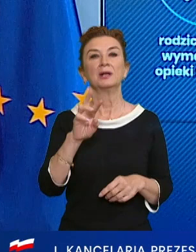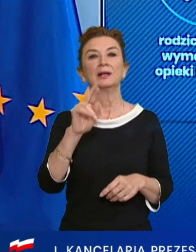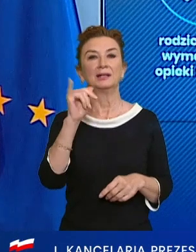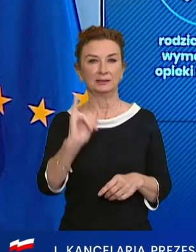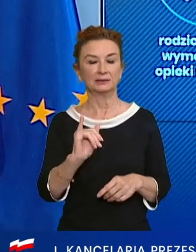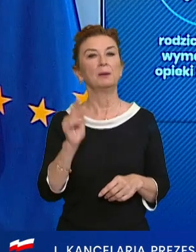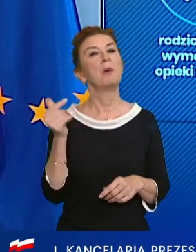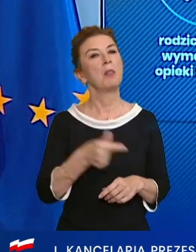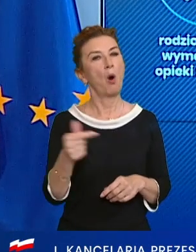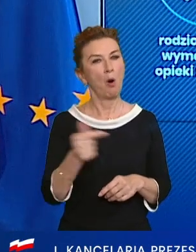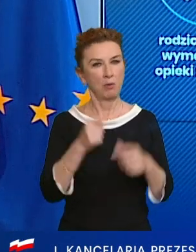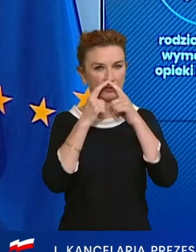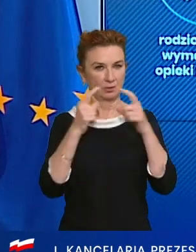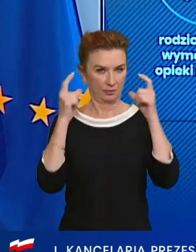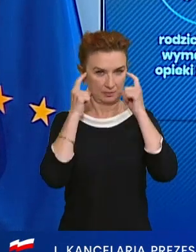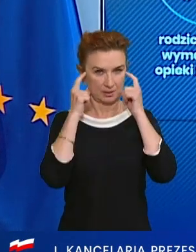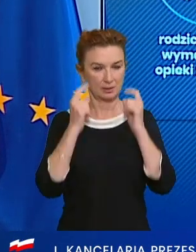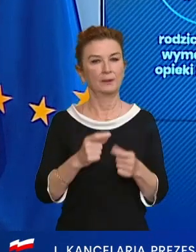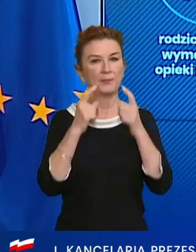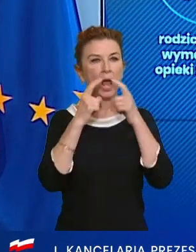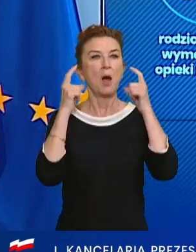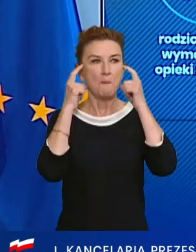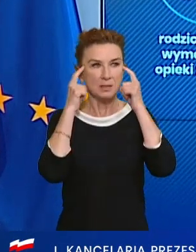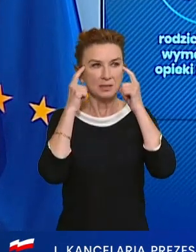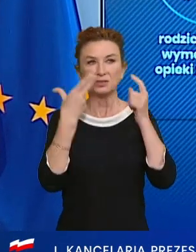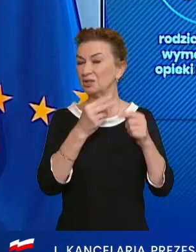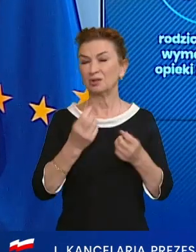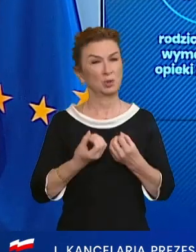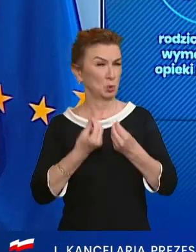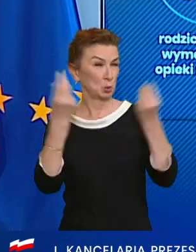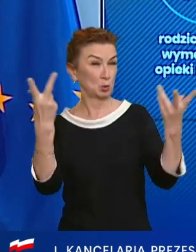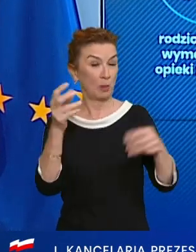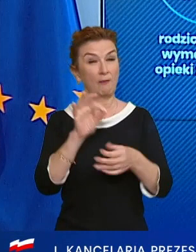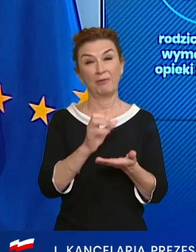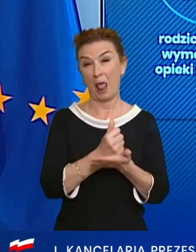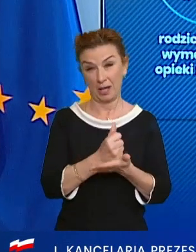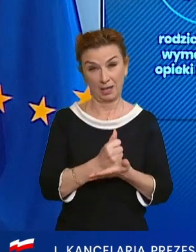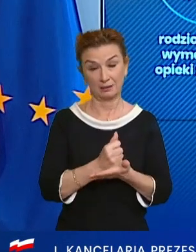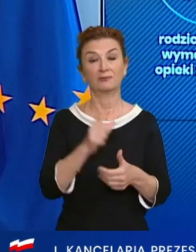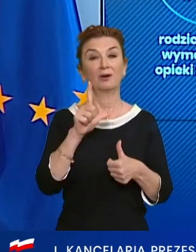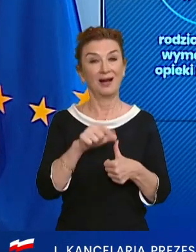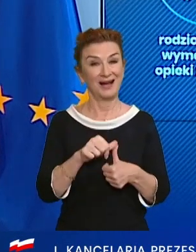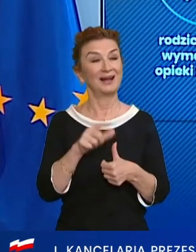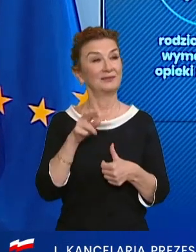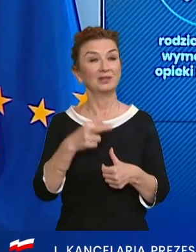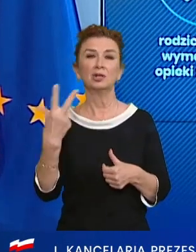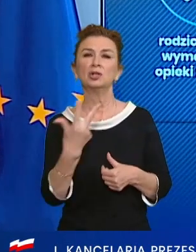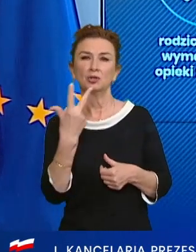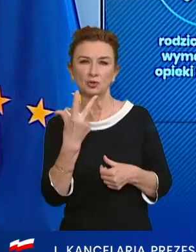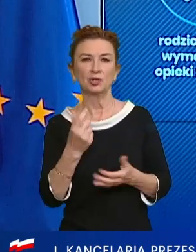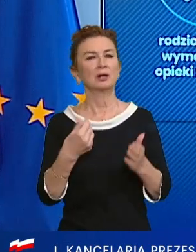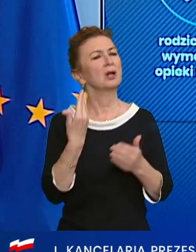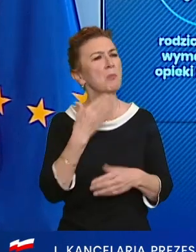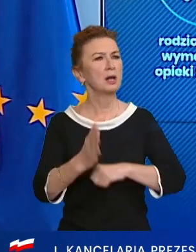wciąż obowiązkowe. Maseczki to nie jest żaden cudowny lek, ale w tej trójce najbardziej